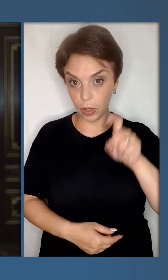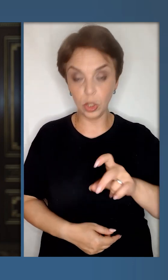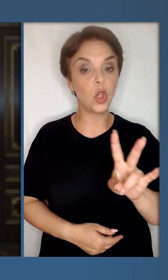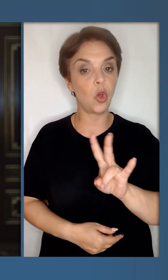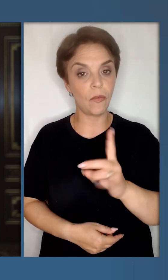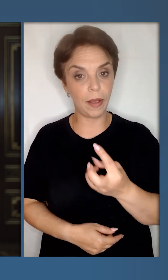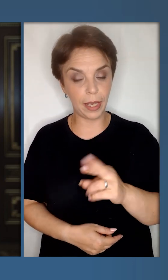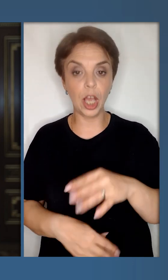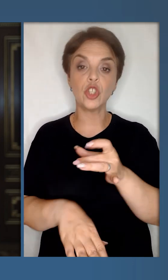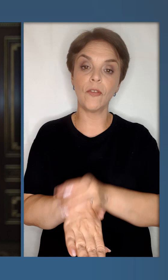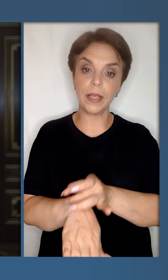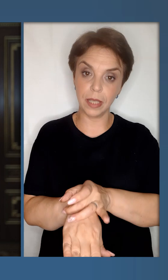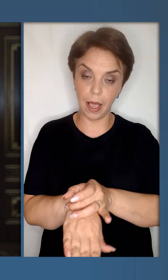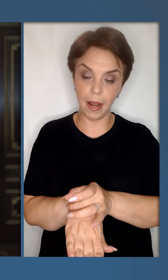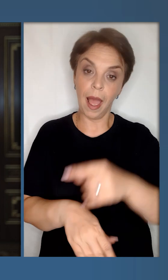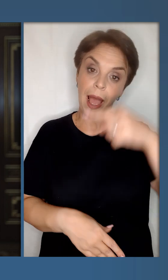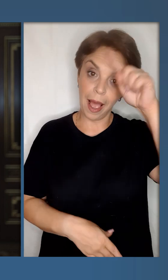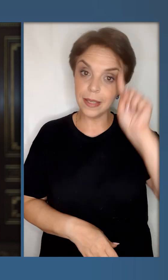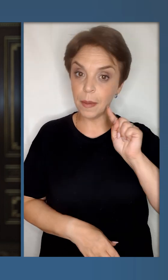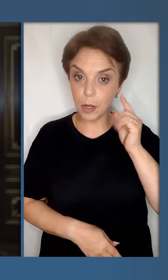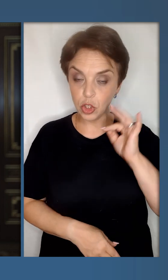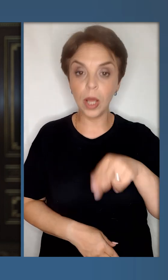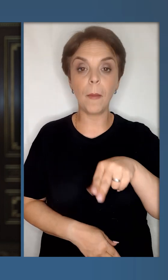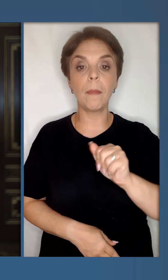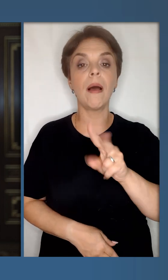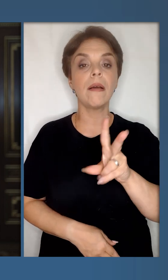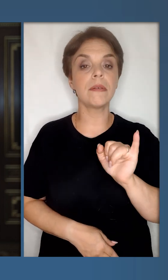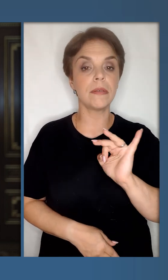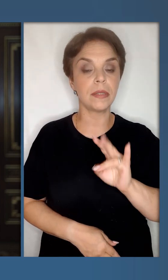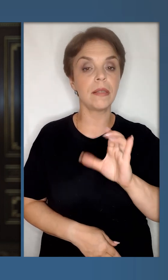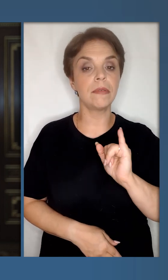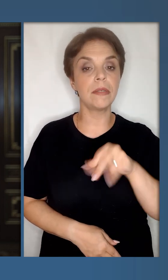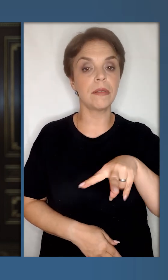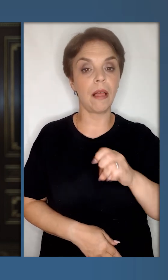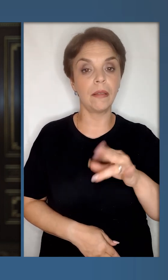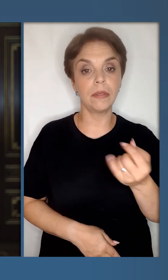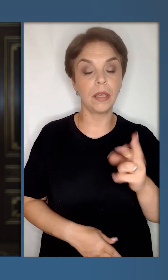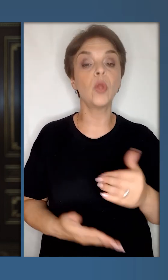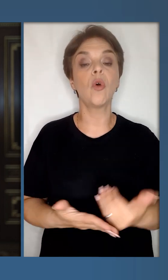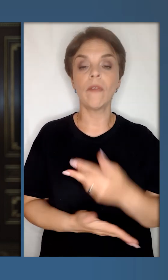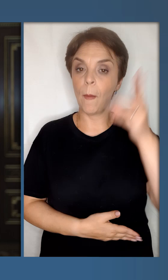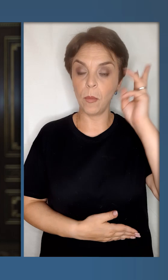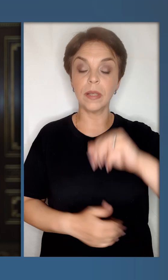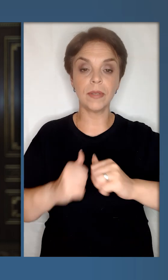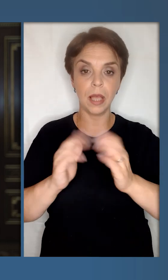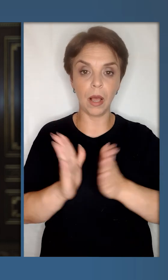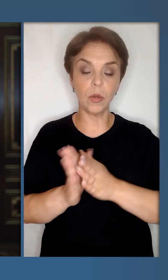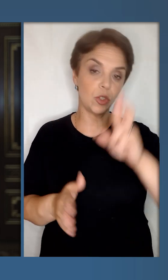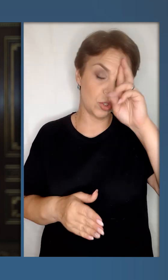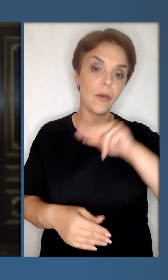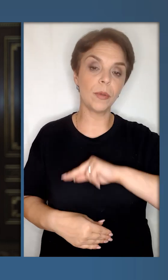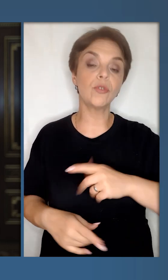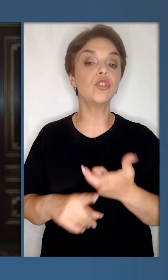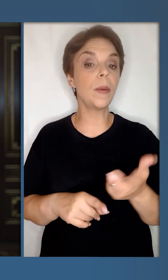Україну. Норвегія, Швейцарія, Азербайджан, Пакистан, Ісландія – нові посли. Загалом в нашій